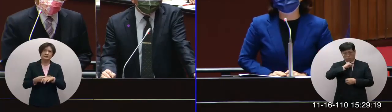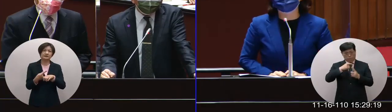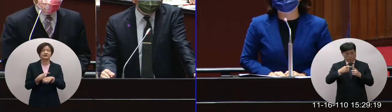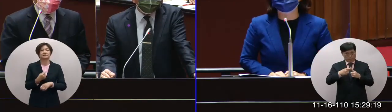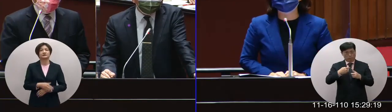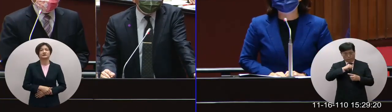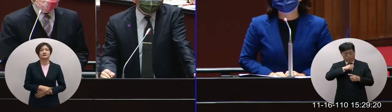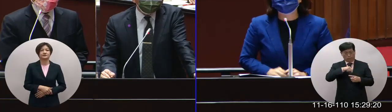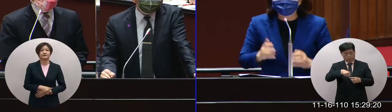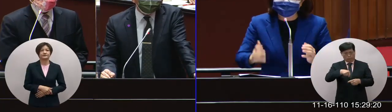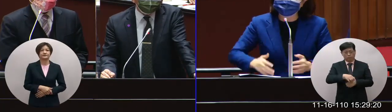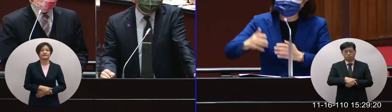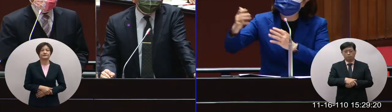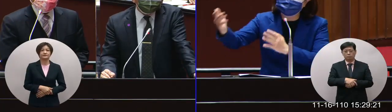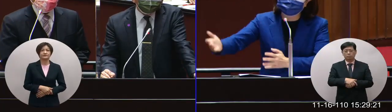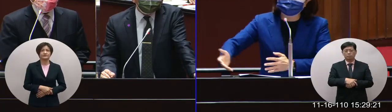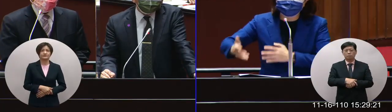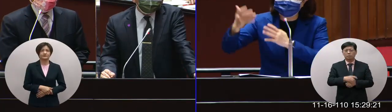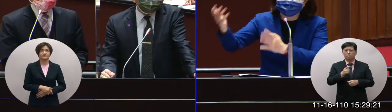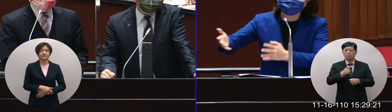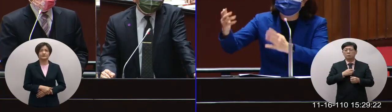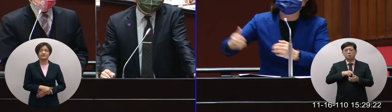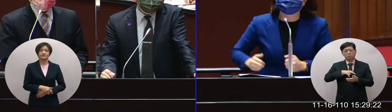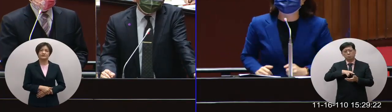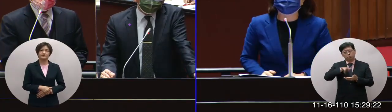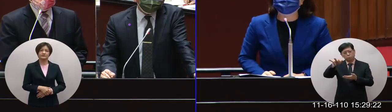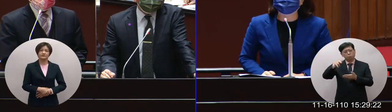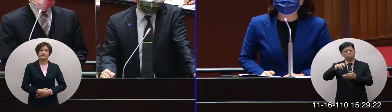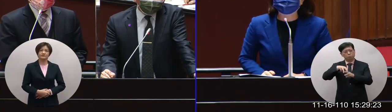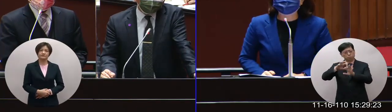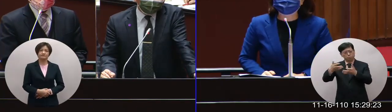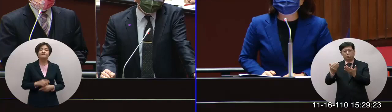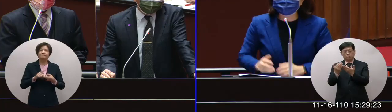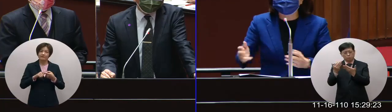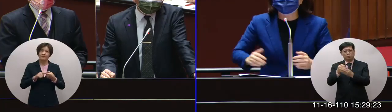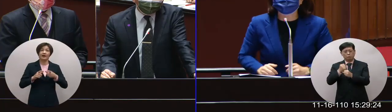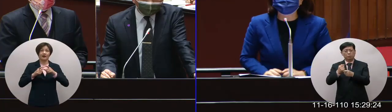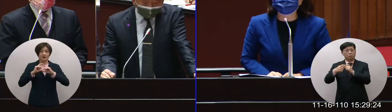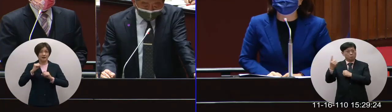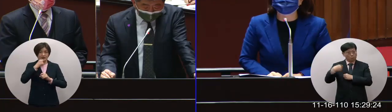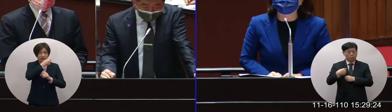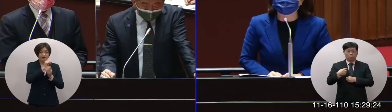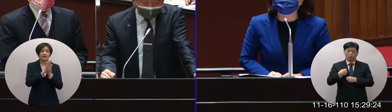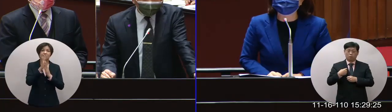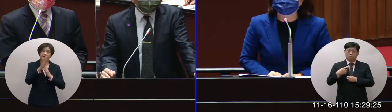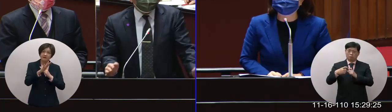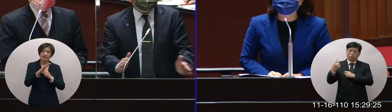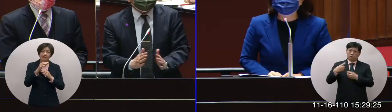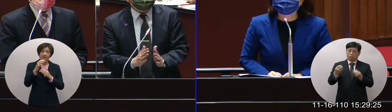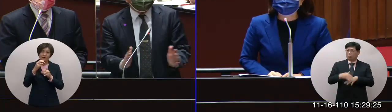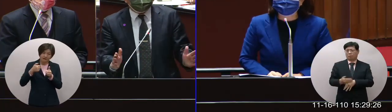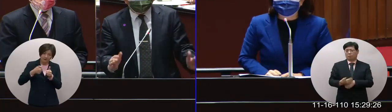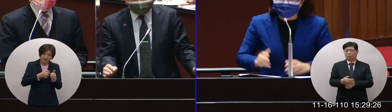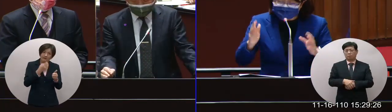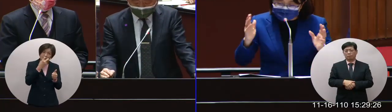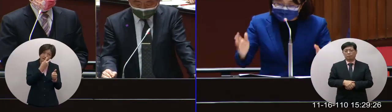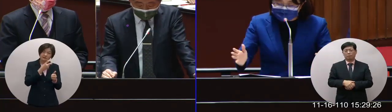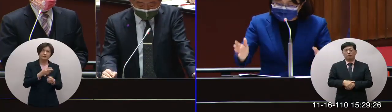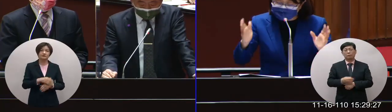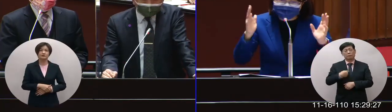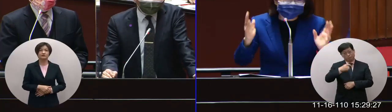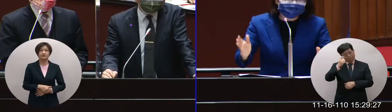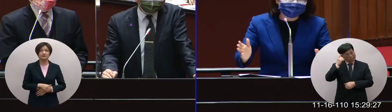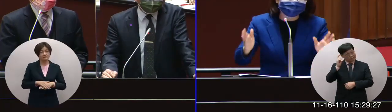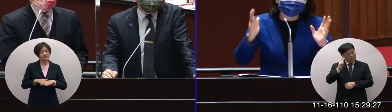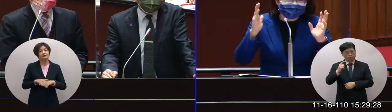本國國民吧他總是出去念書工作會回來啦你總不希望不回來嘛對不對所以